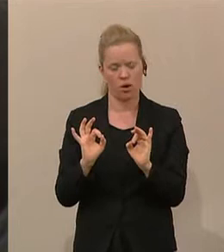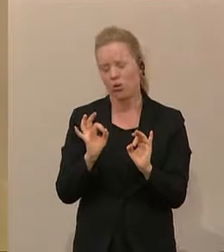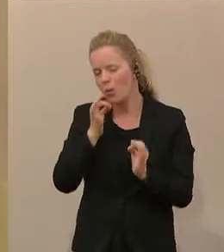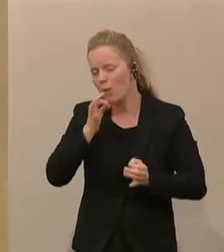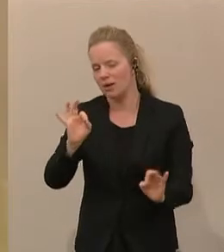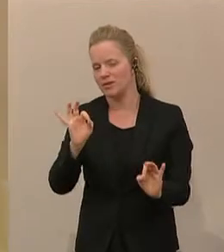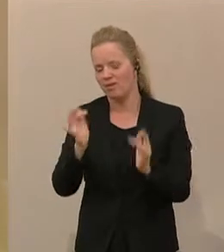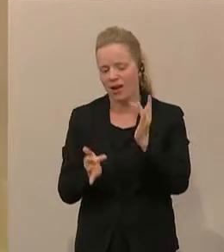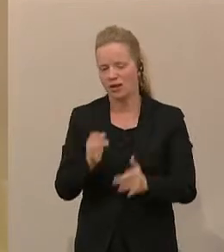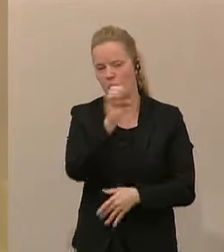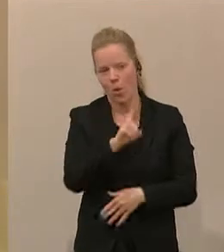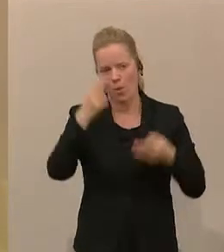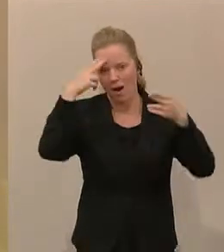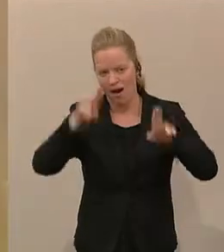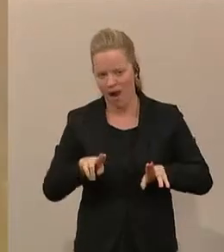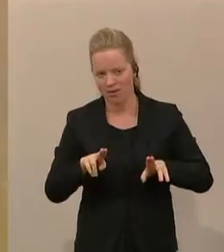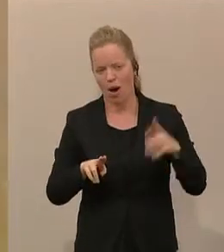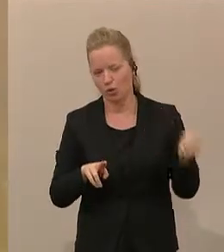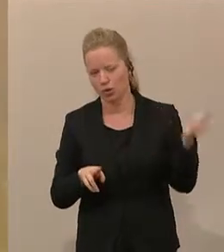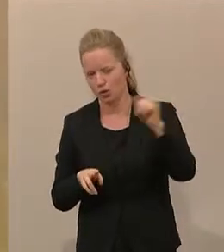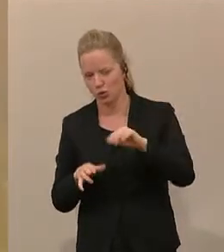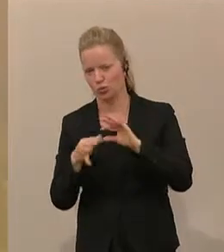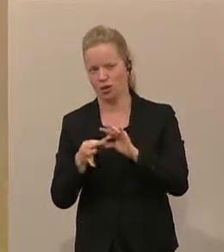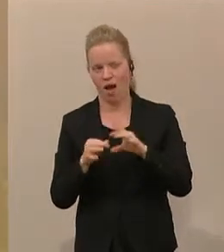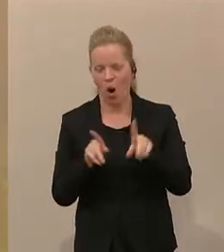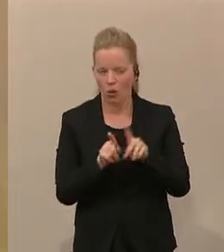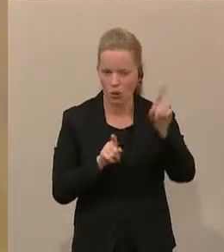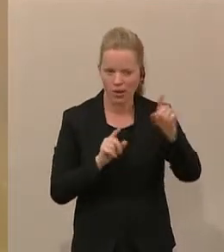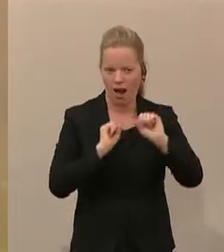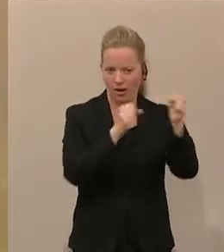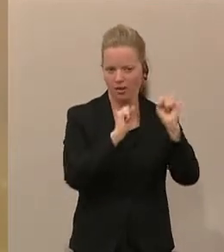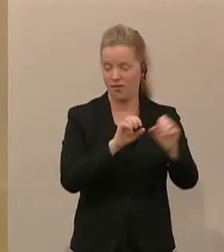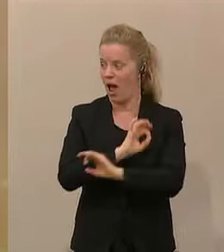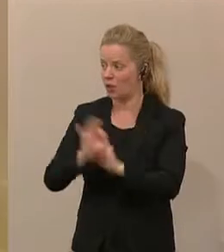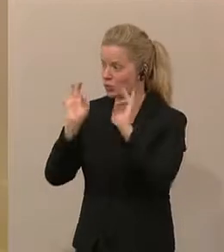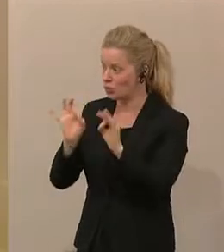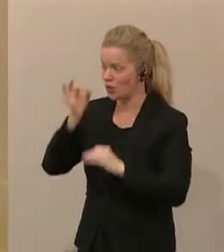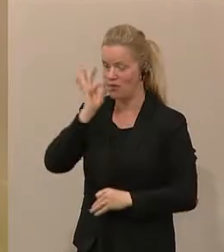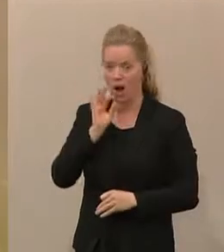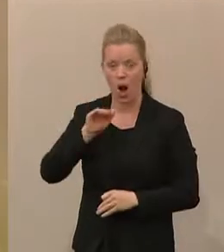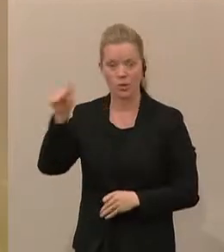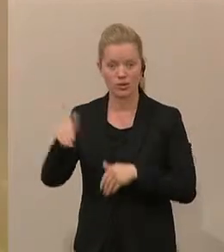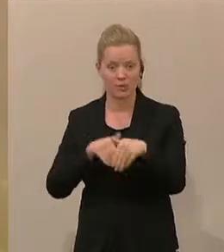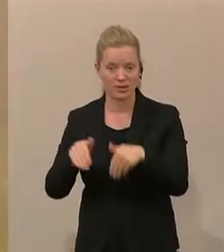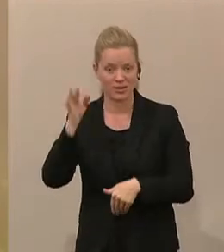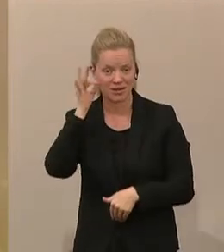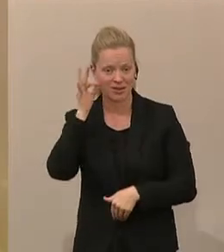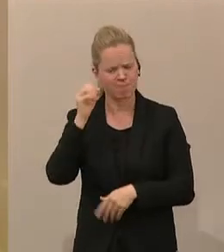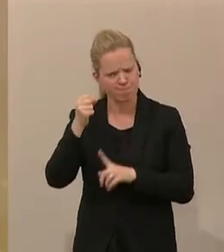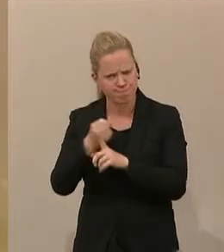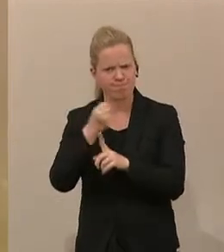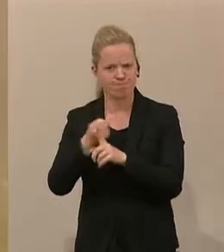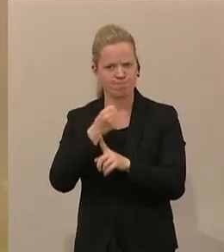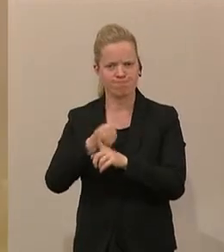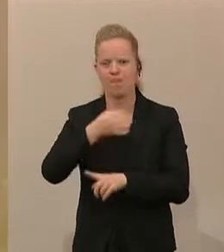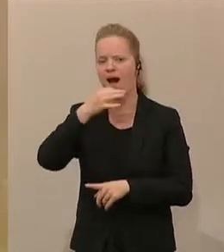Ebene den Europarat verwenden und auch hier aktiv werden. Alles Gute, Frau Außenministerin, beim Einsatz für die deutschsprachige